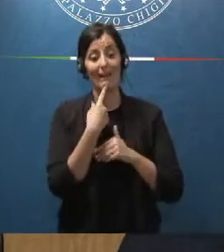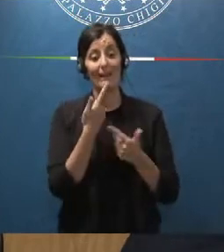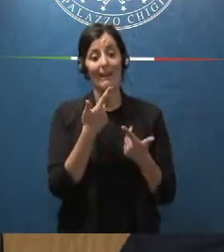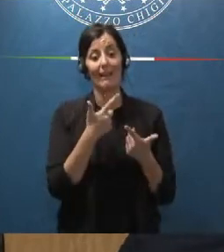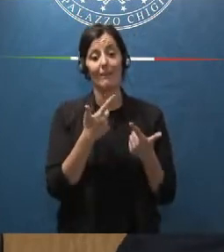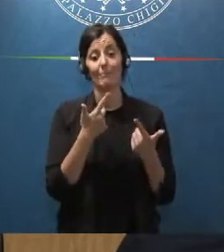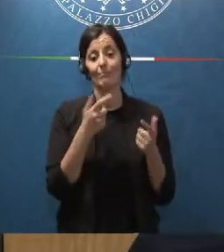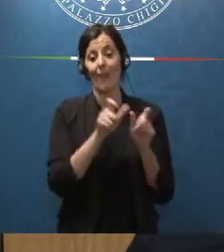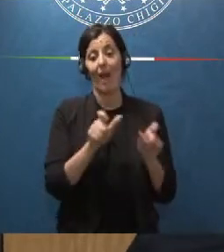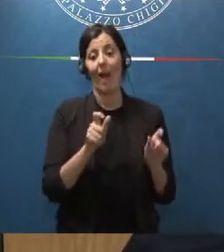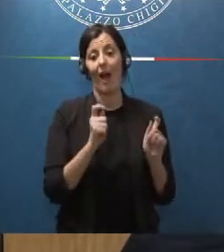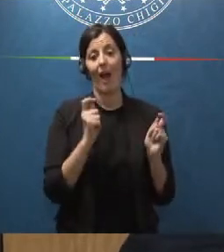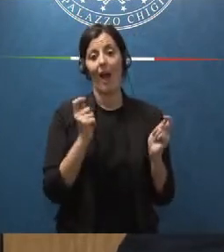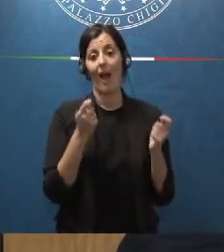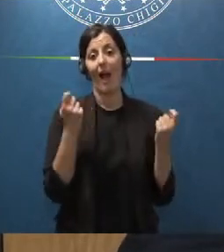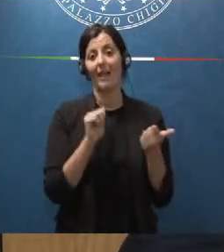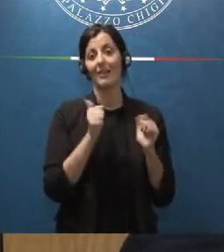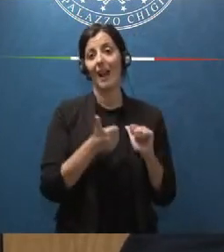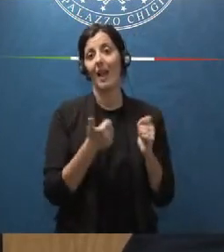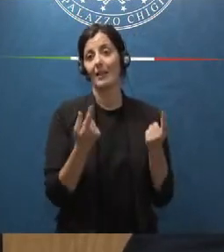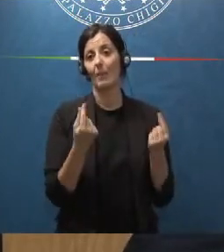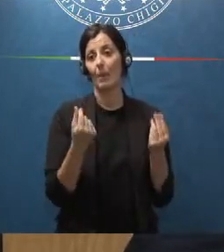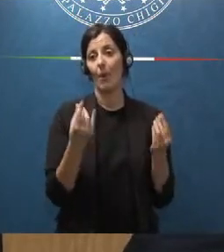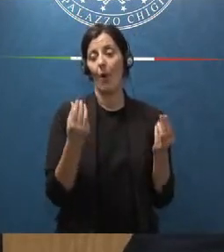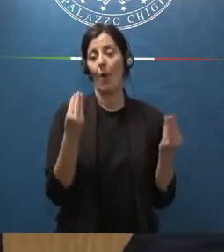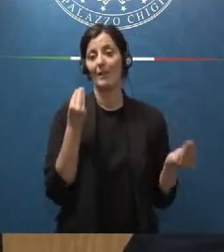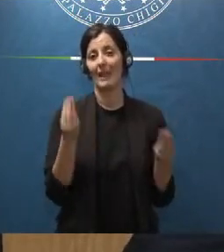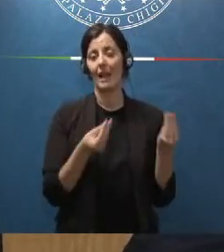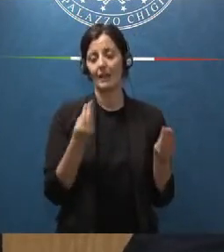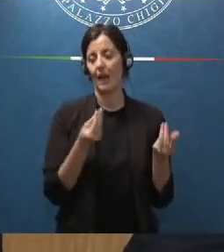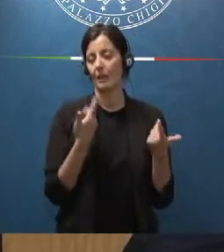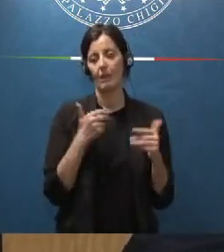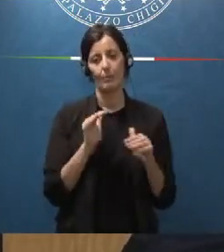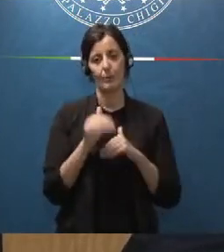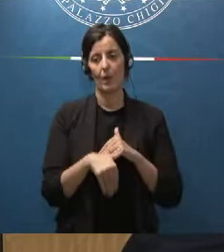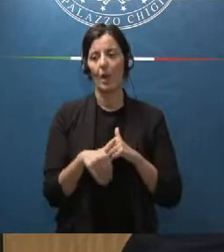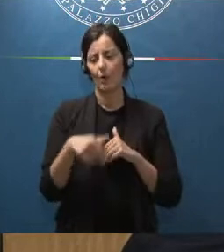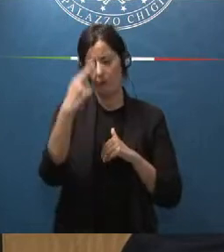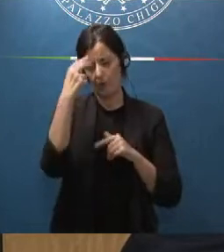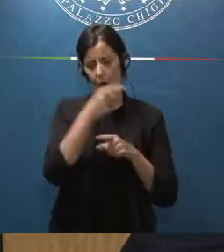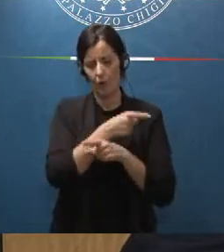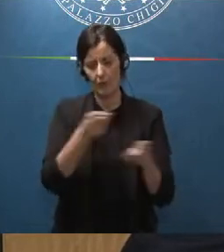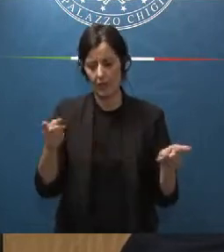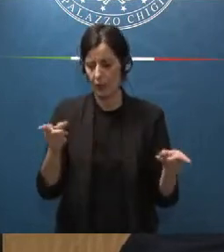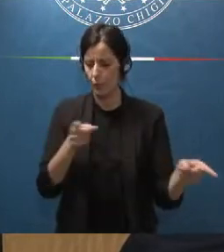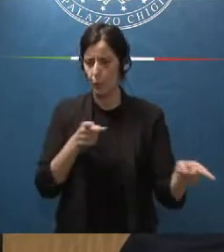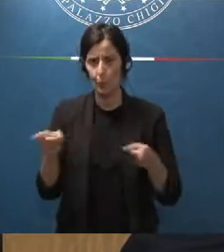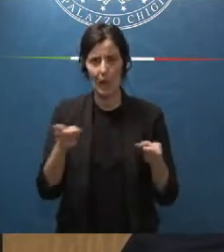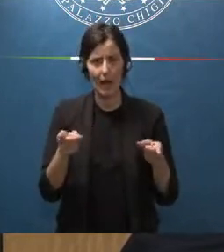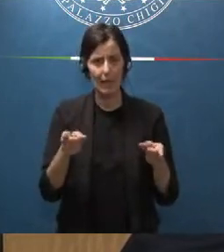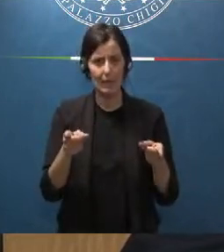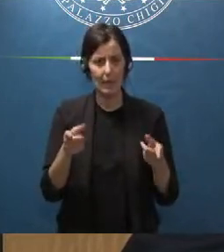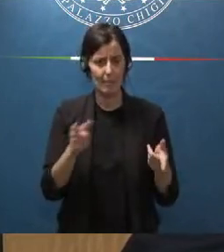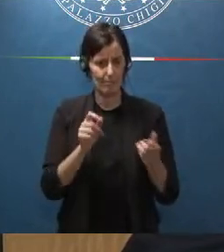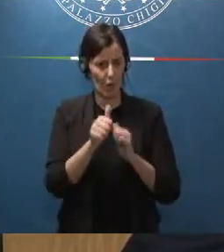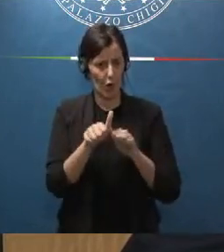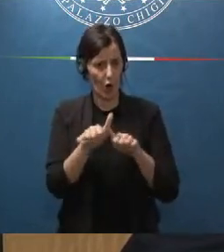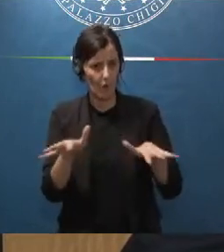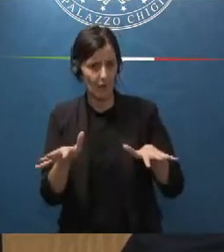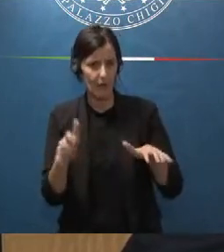assumere determinazioni finali in un tempo breve questo è avvenuto come ricorderete durante il periodo del covid